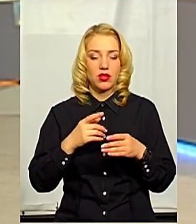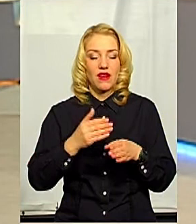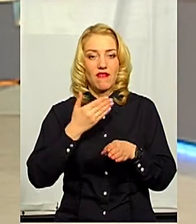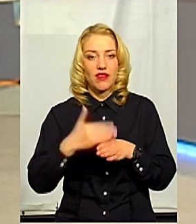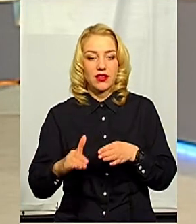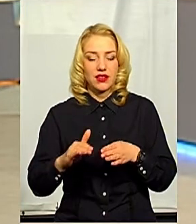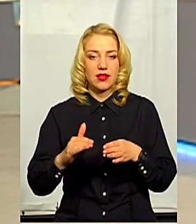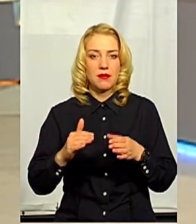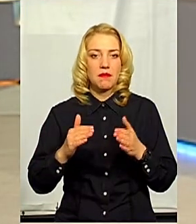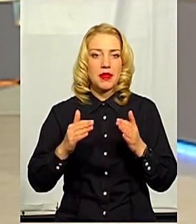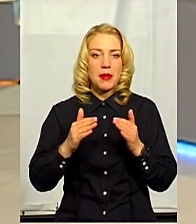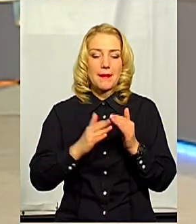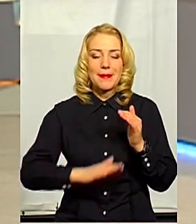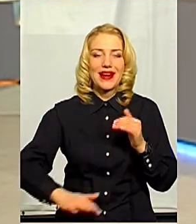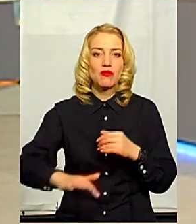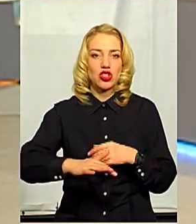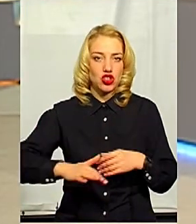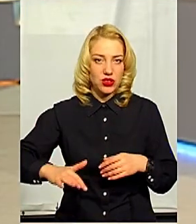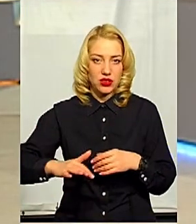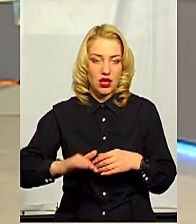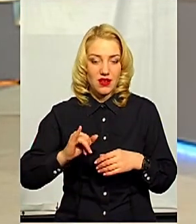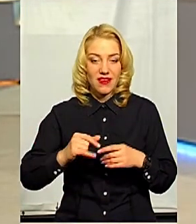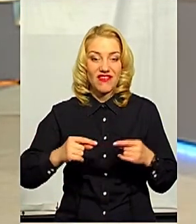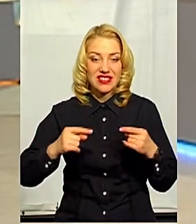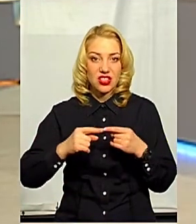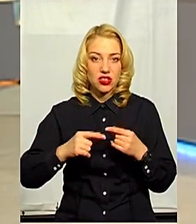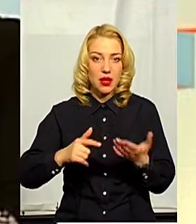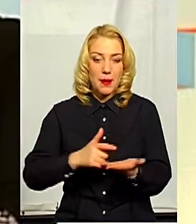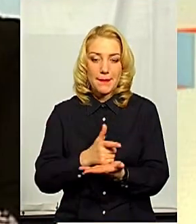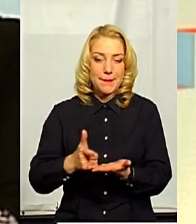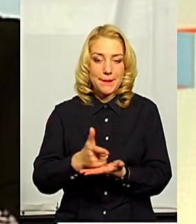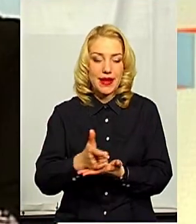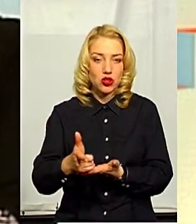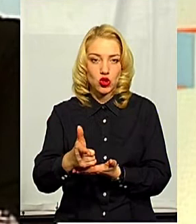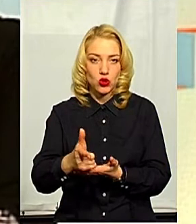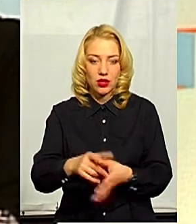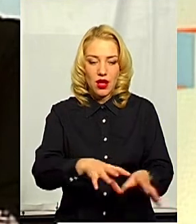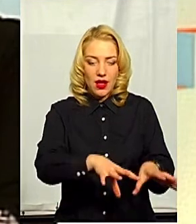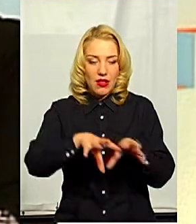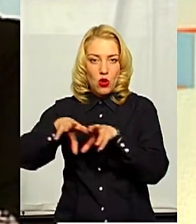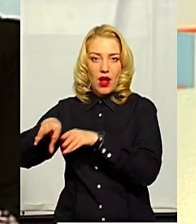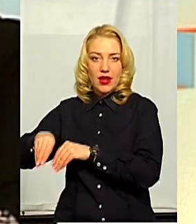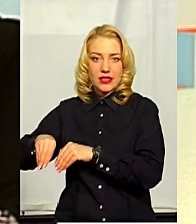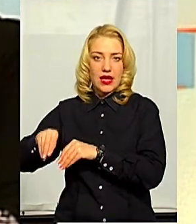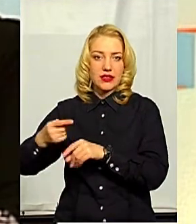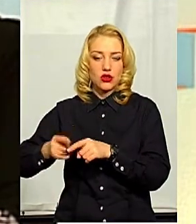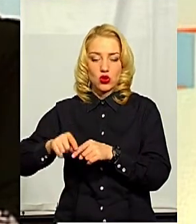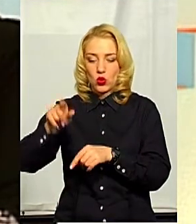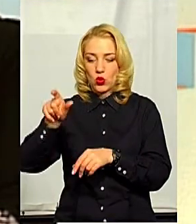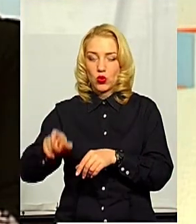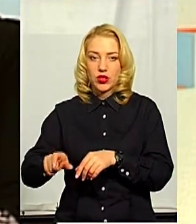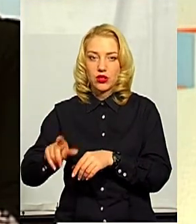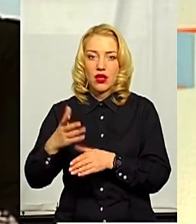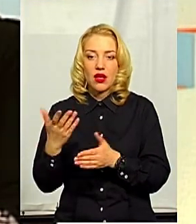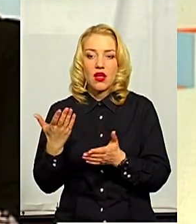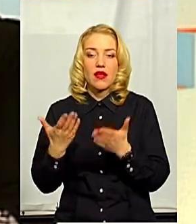або, принаймні, визначити маршрут локалізації пацієнта, а особи, в